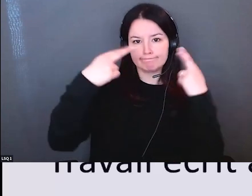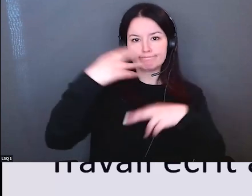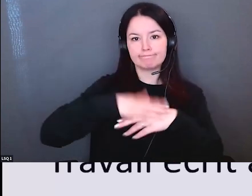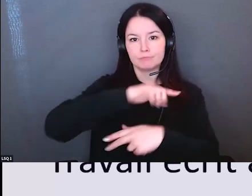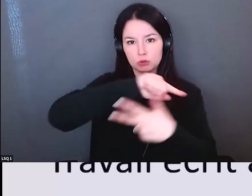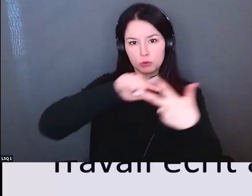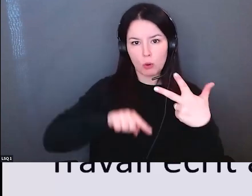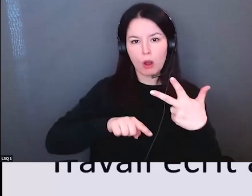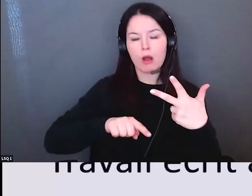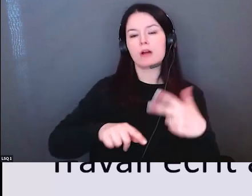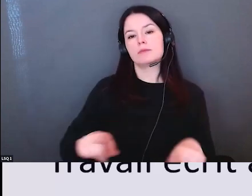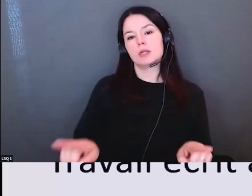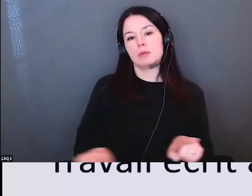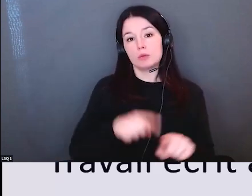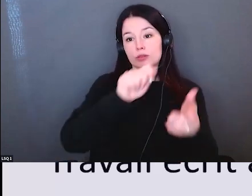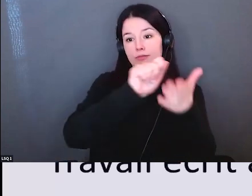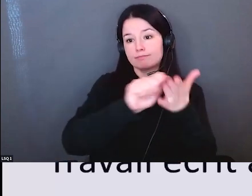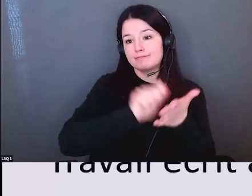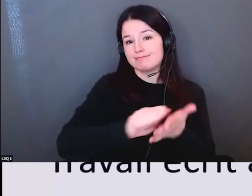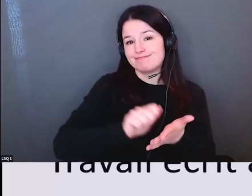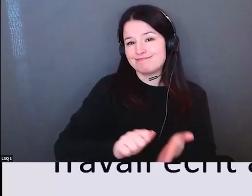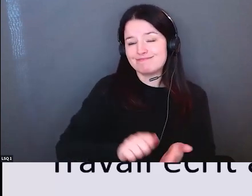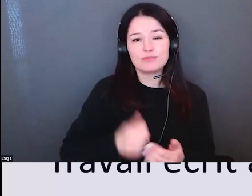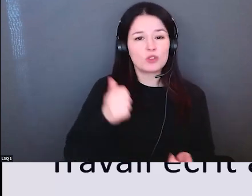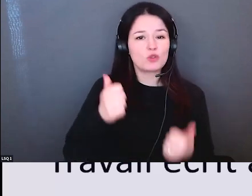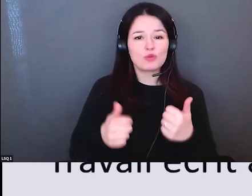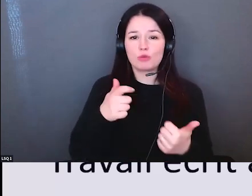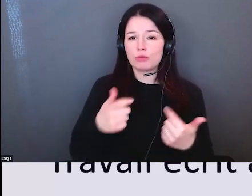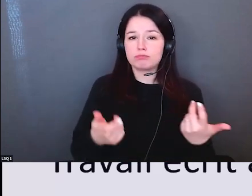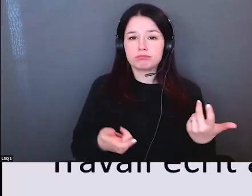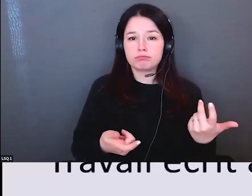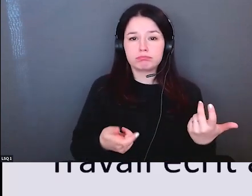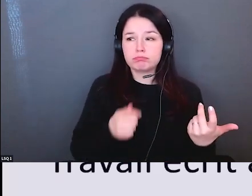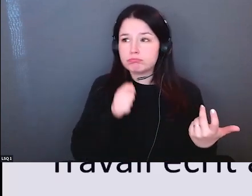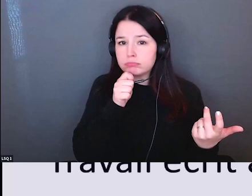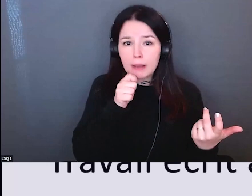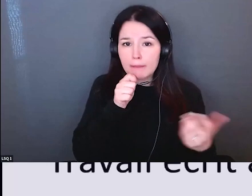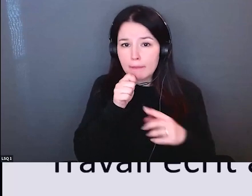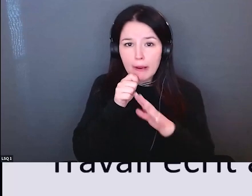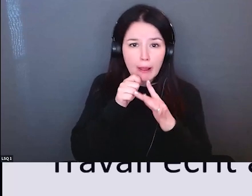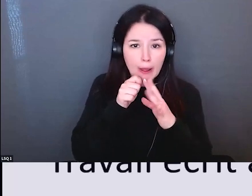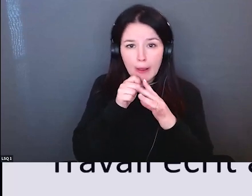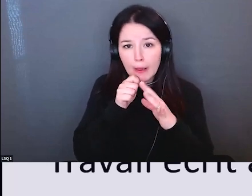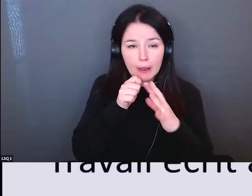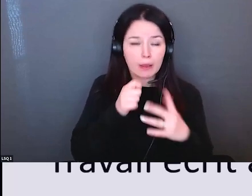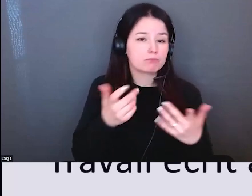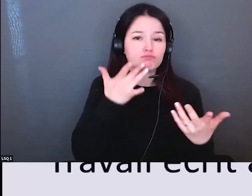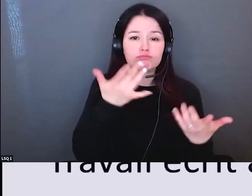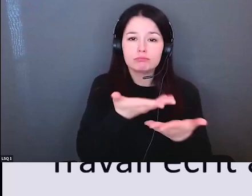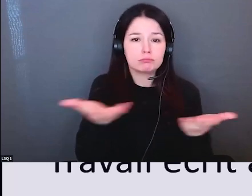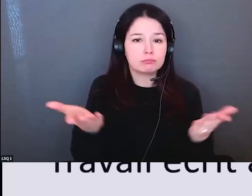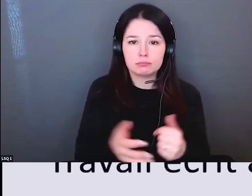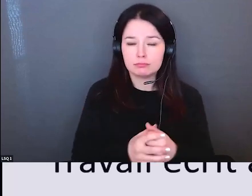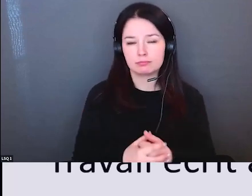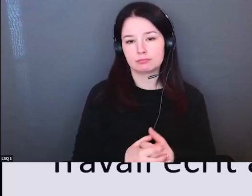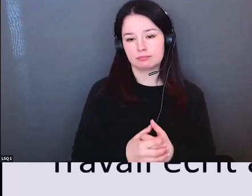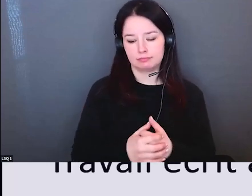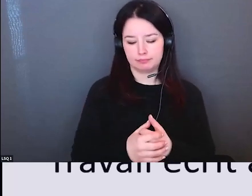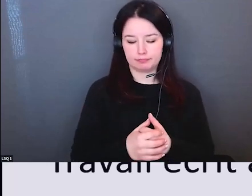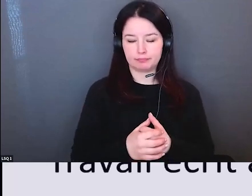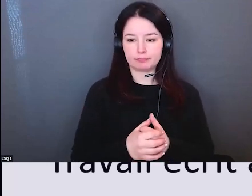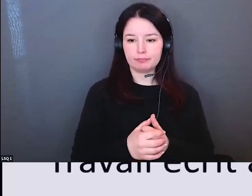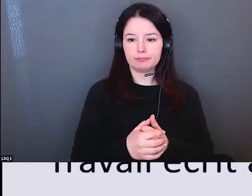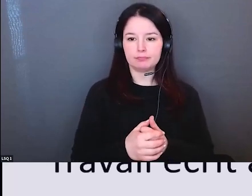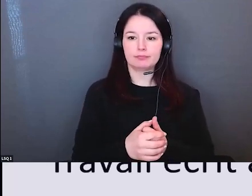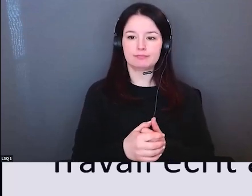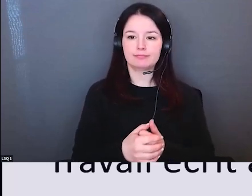donc voici les tâches qui nous sont allouées à ce moment donc c'est